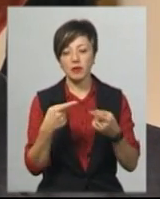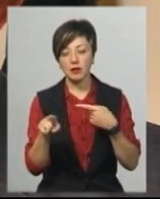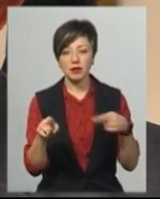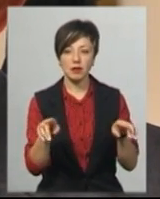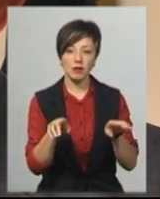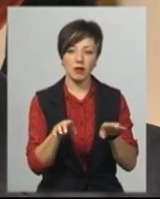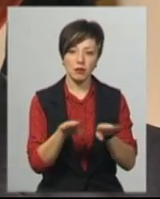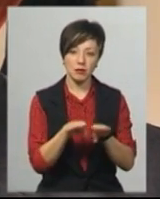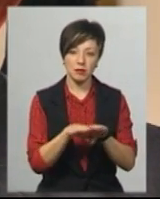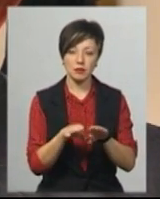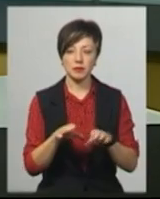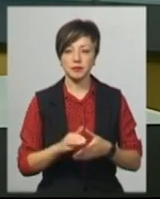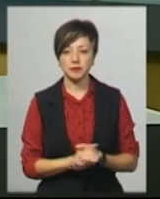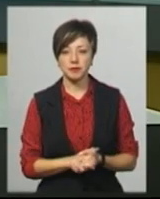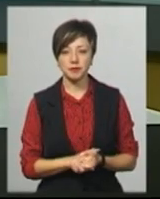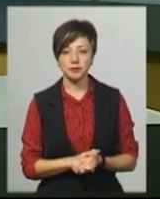чи збігаються.